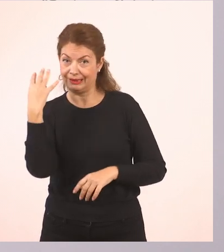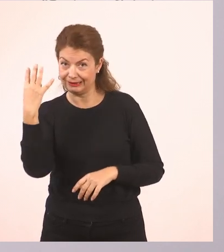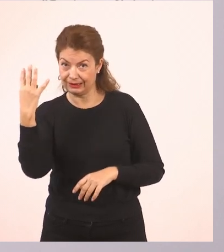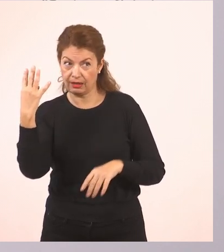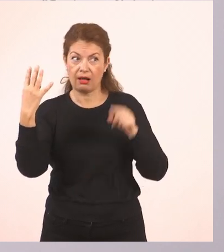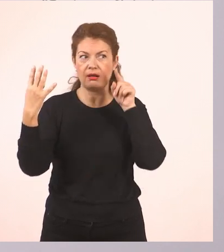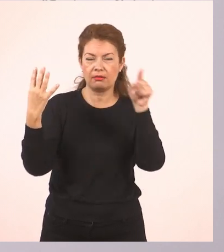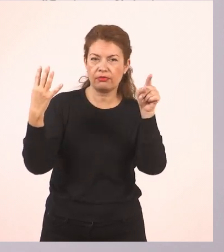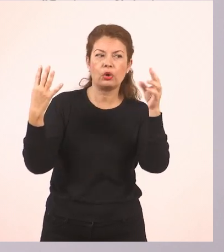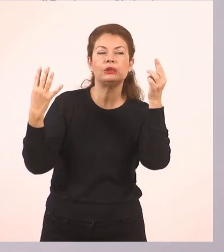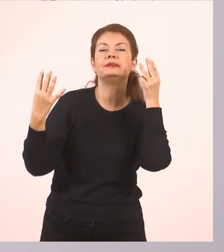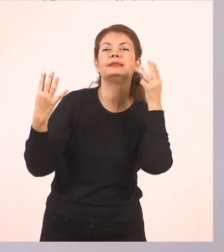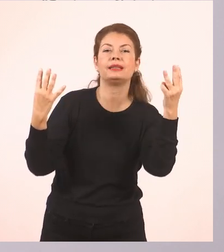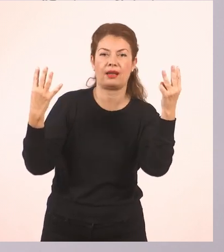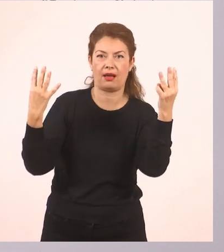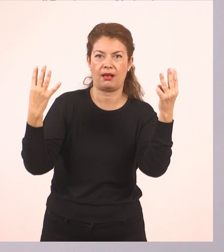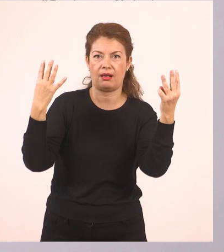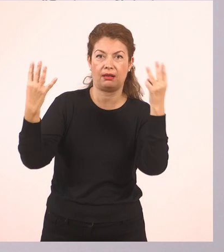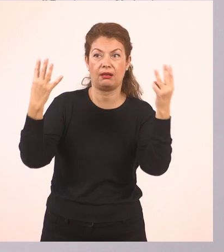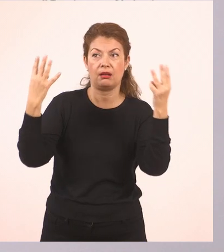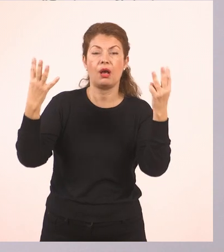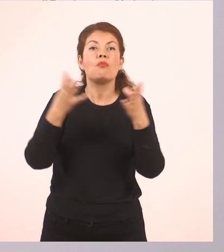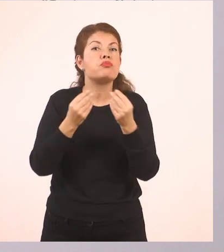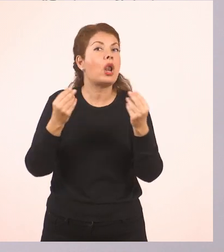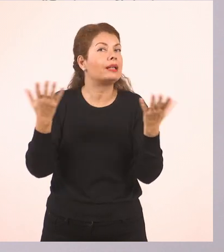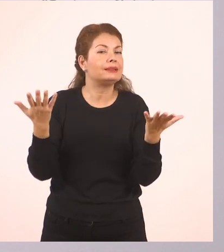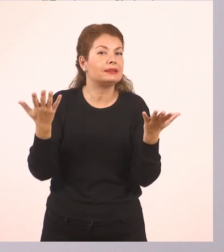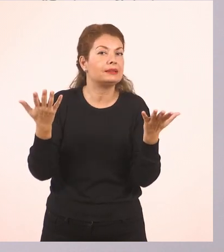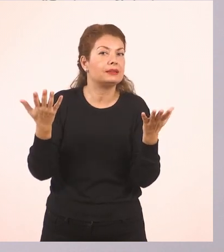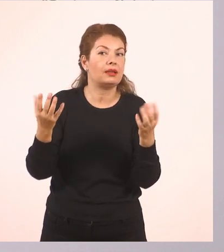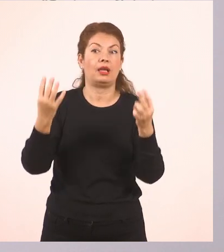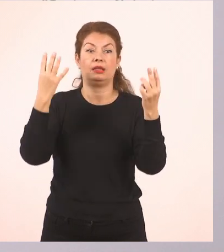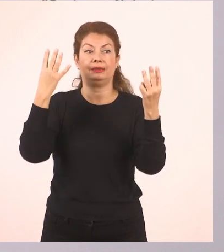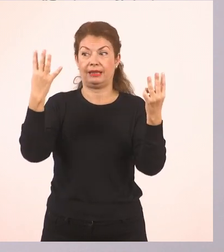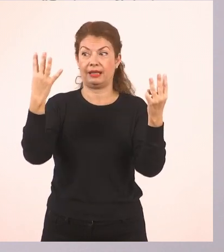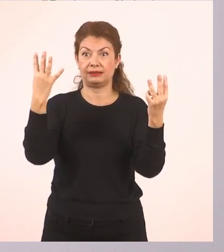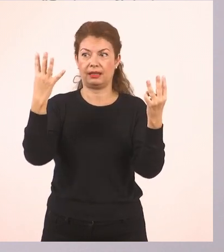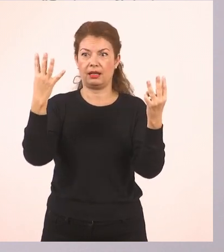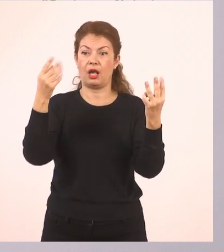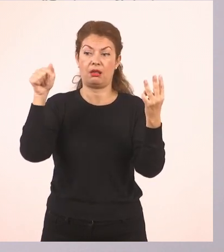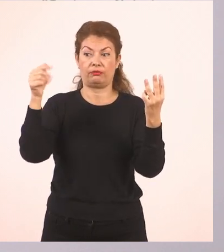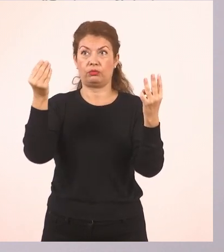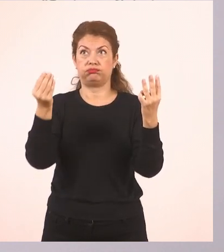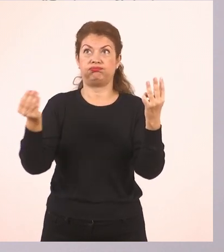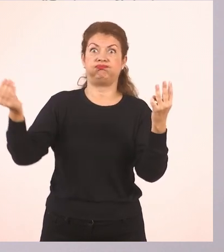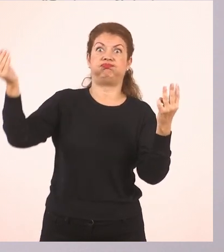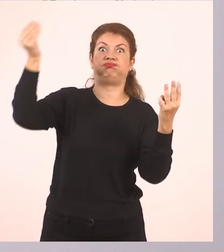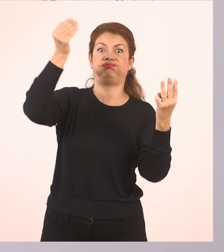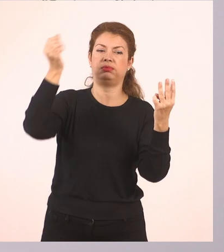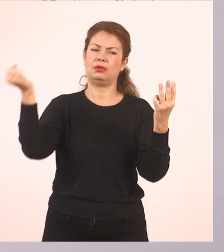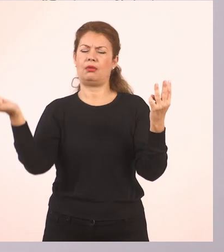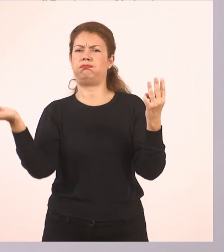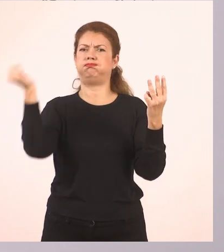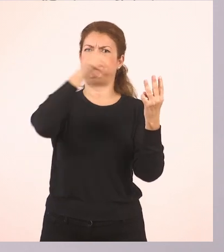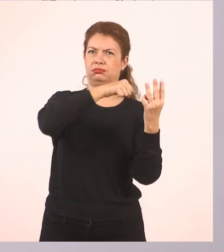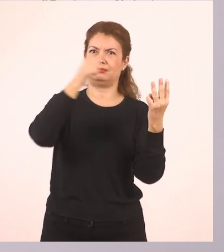Ενώ αριστερά, τρία. Το τέσσερα είναι πιο μεγάλο από το τρία. Και αυτό θα το